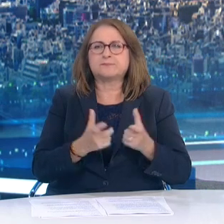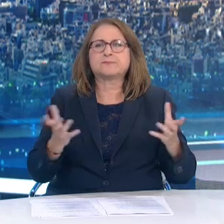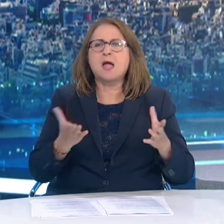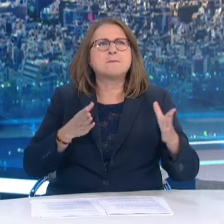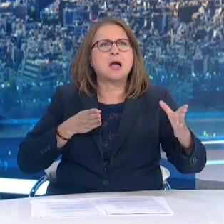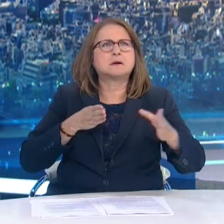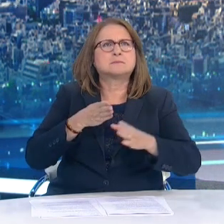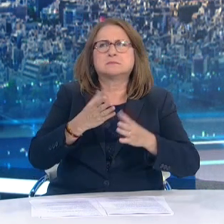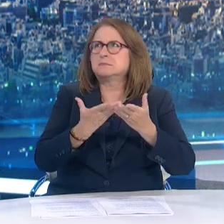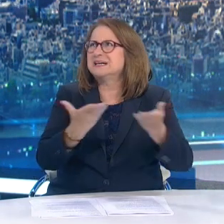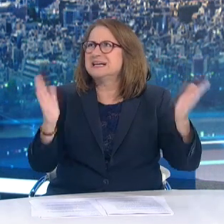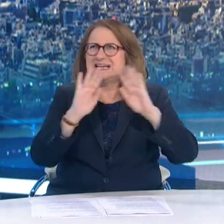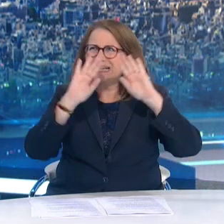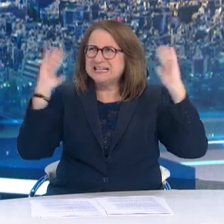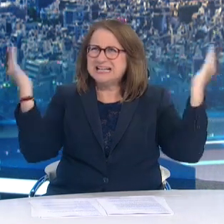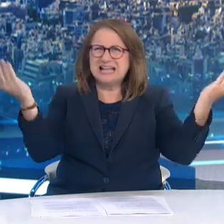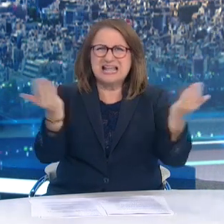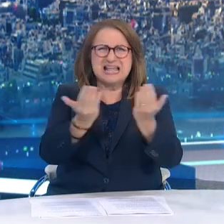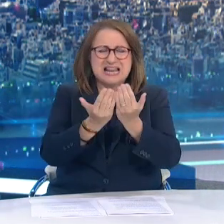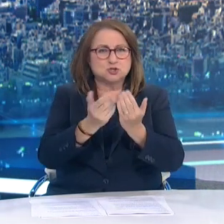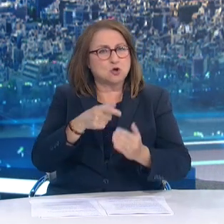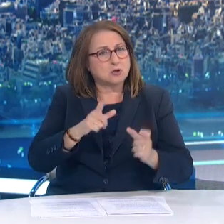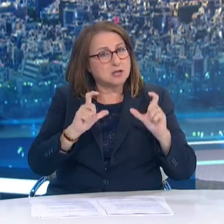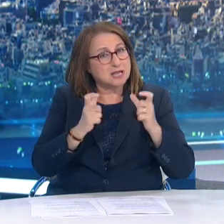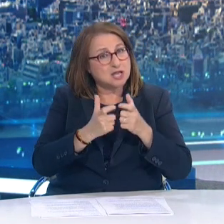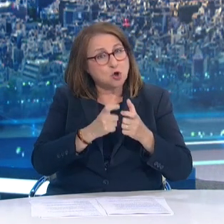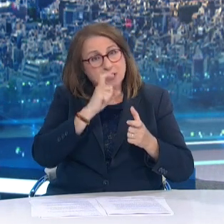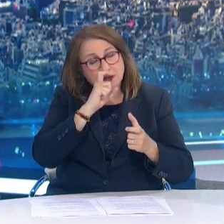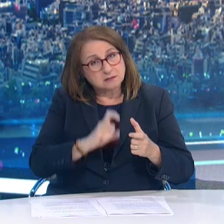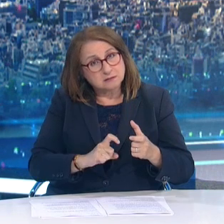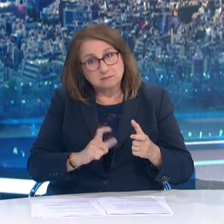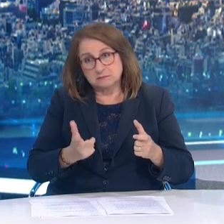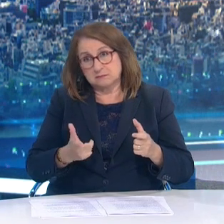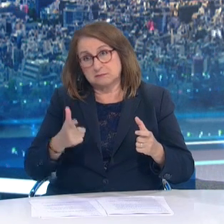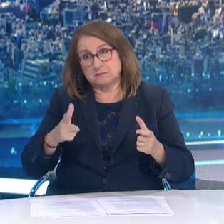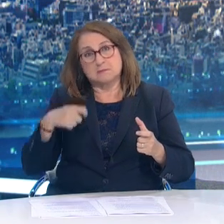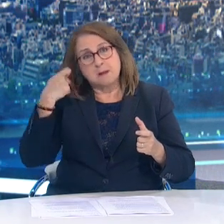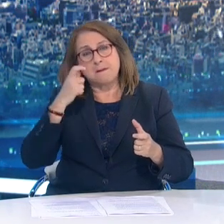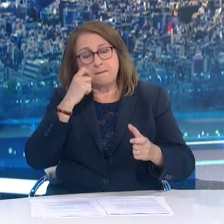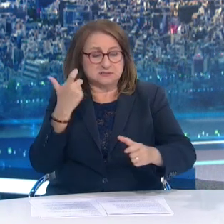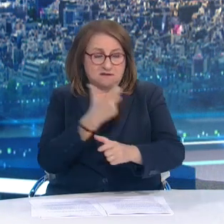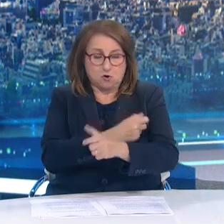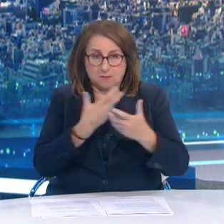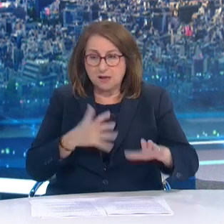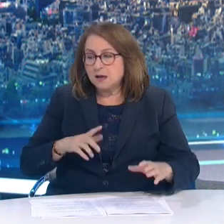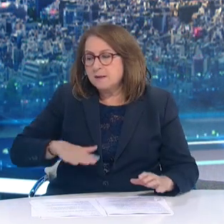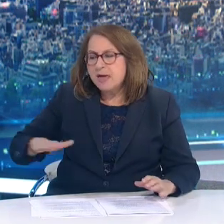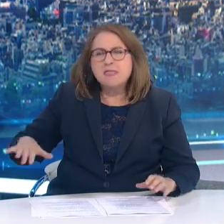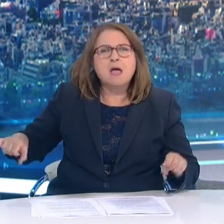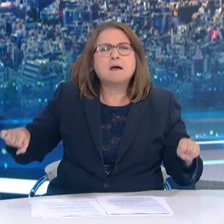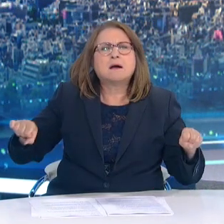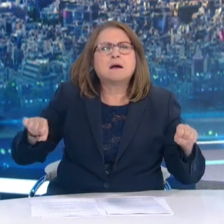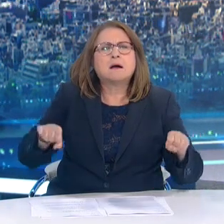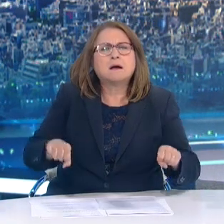κλειστό Ψυχαγωγίας Θα χρειαστεί να επιδείξει για τα παιδιά Εφόσον οι γονείς θα είναι εμβολιασμένοι Αρνητικό self-test